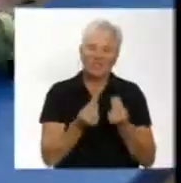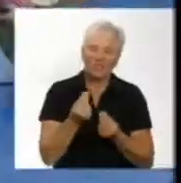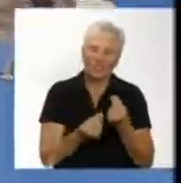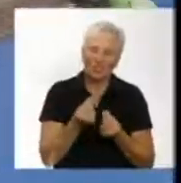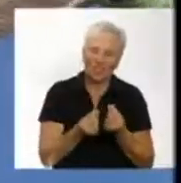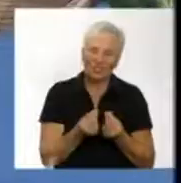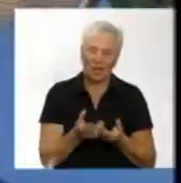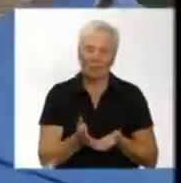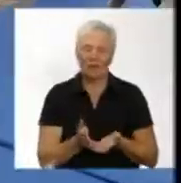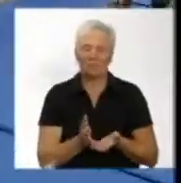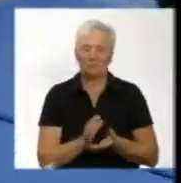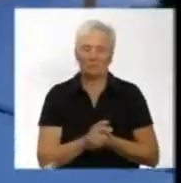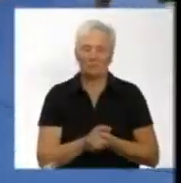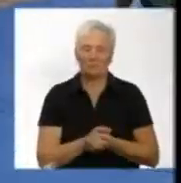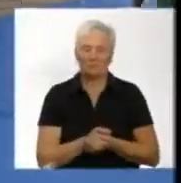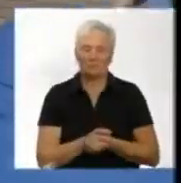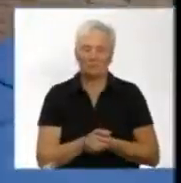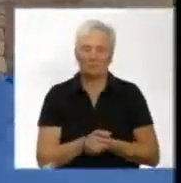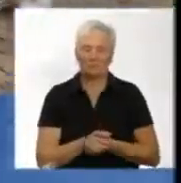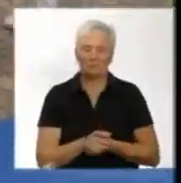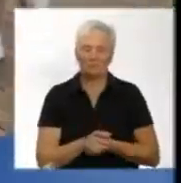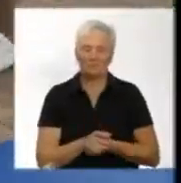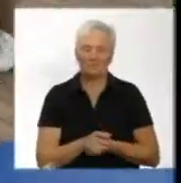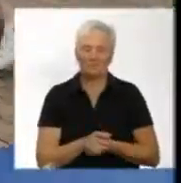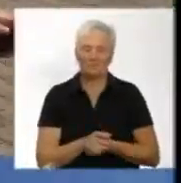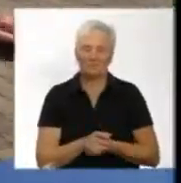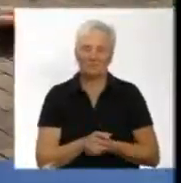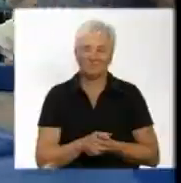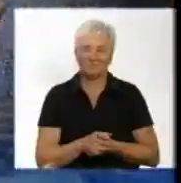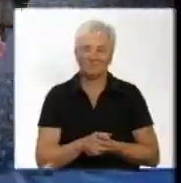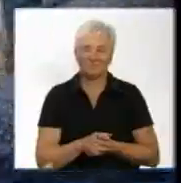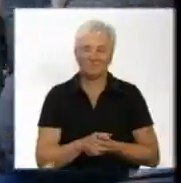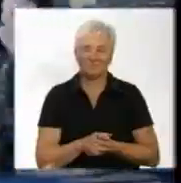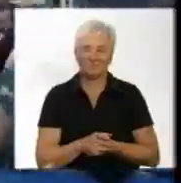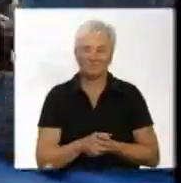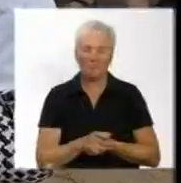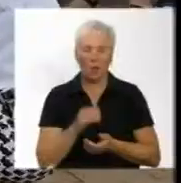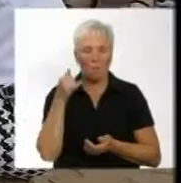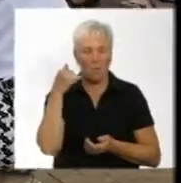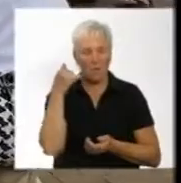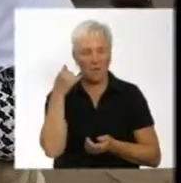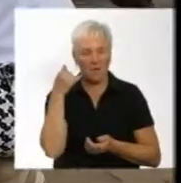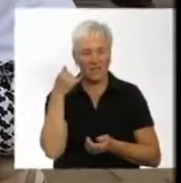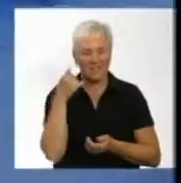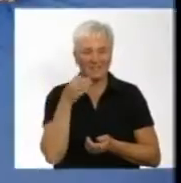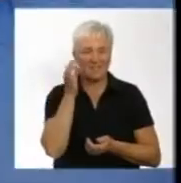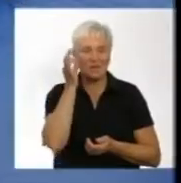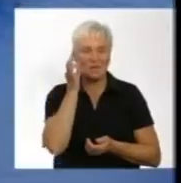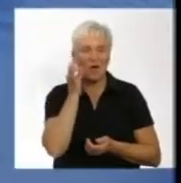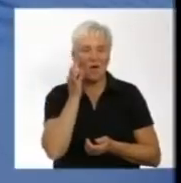мобільними телефонами чи смаколиками.